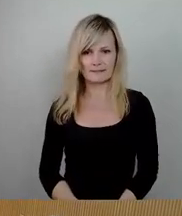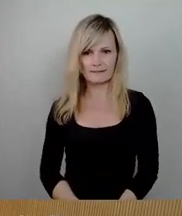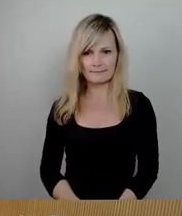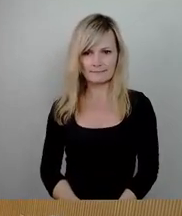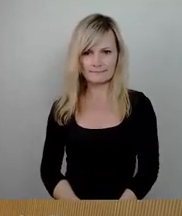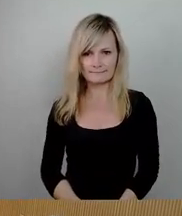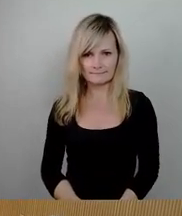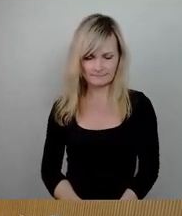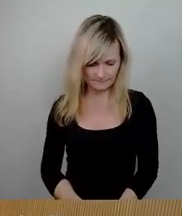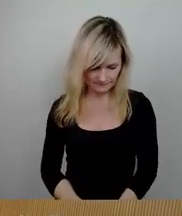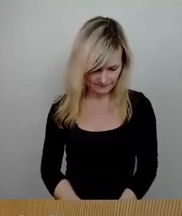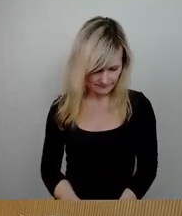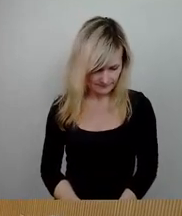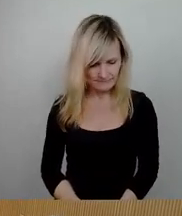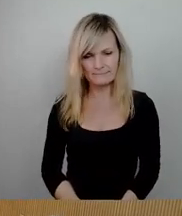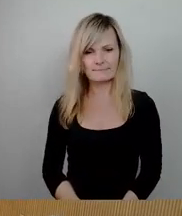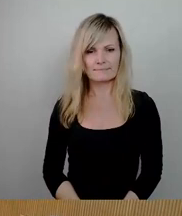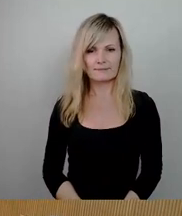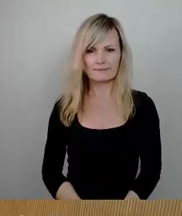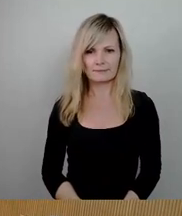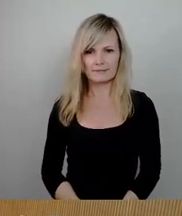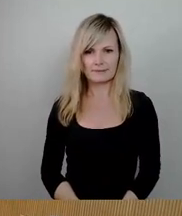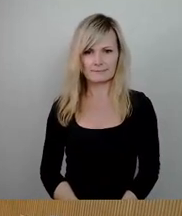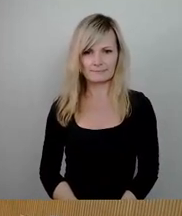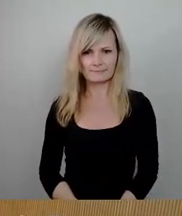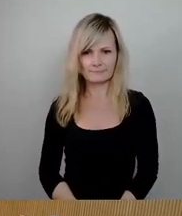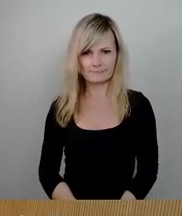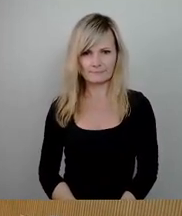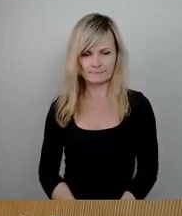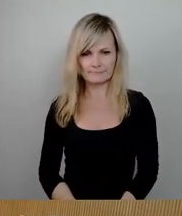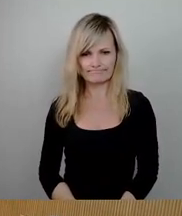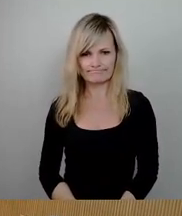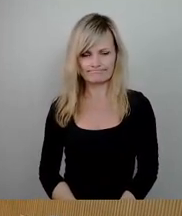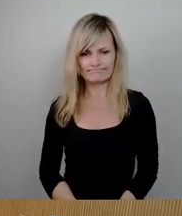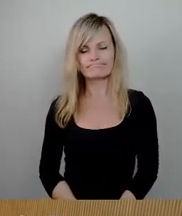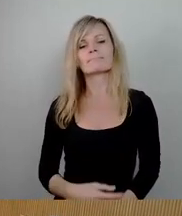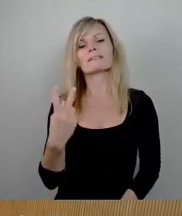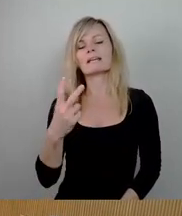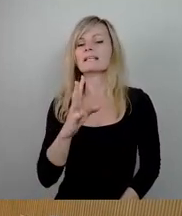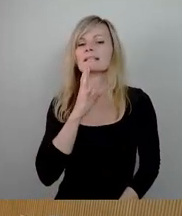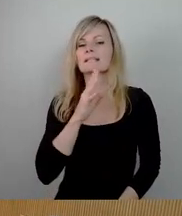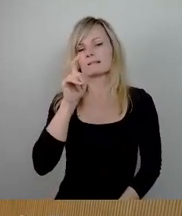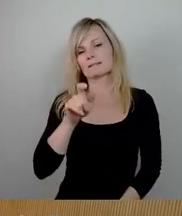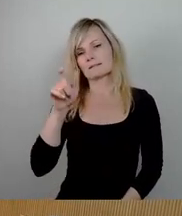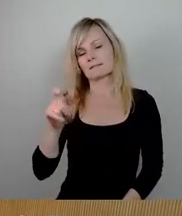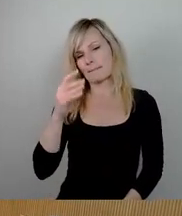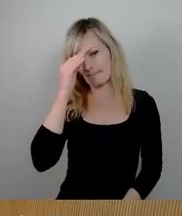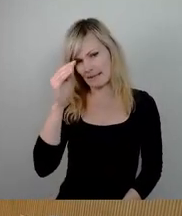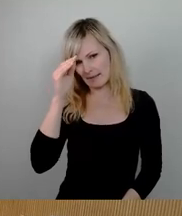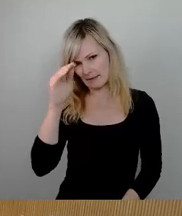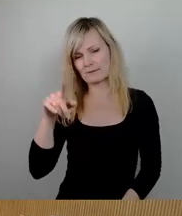Vielen Dank, hier sind zwei Redner gemeldet. Wir würden beginnen mit Peter Krüger, CDU-Fraktion, danach Thomas Latschinski,